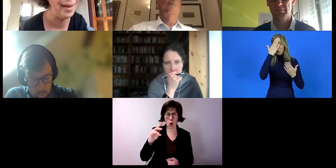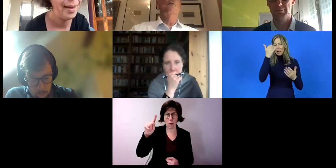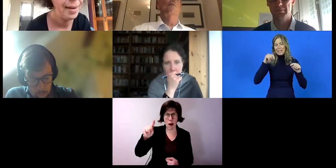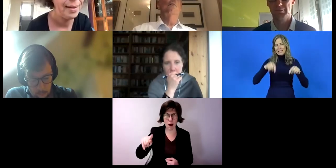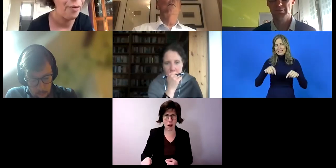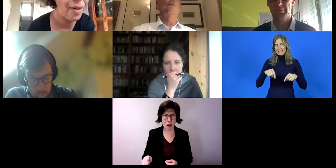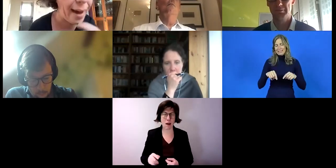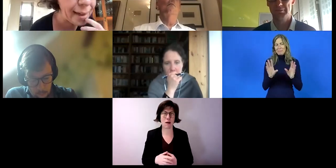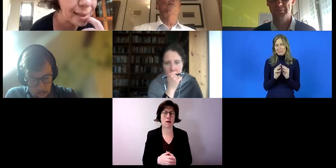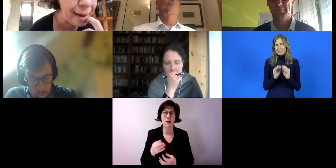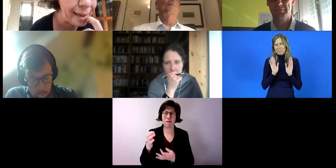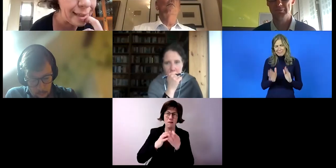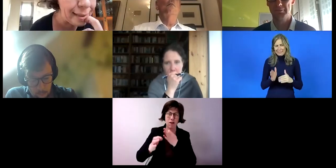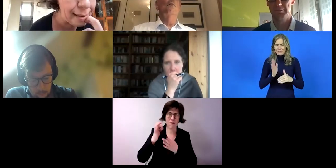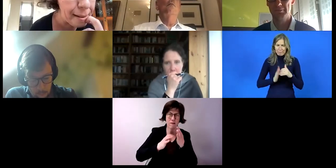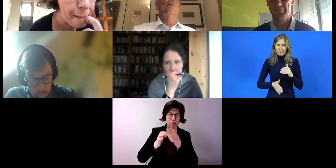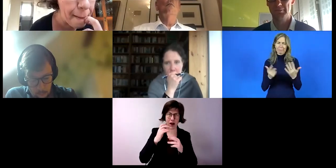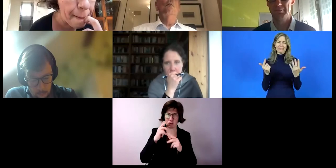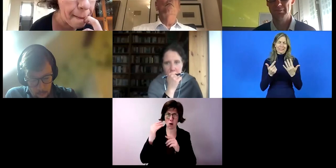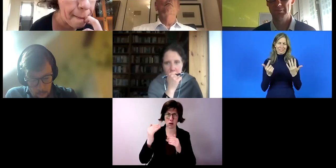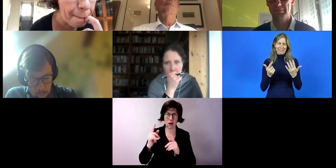in die Fragen rein.